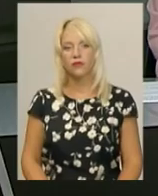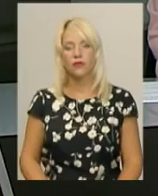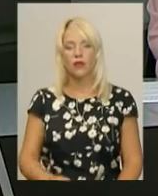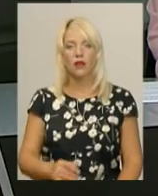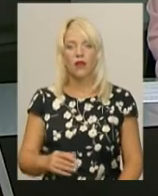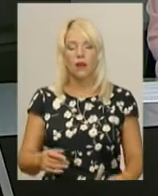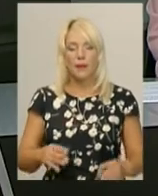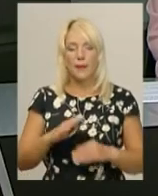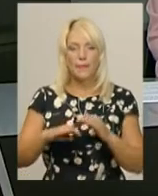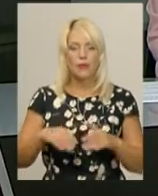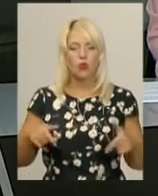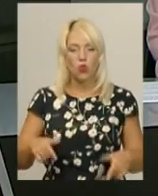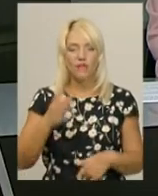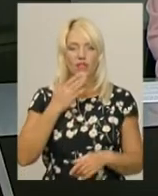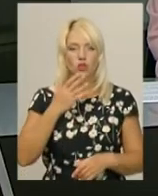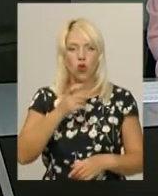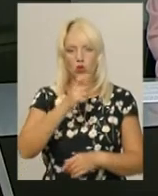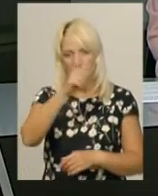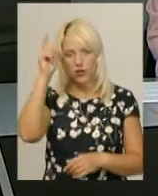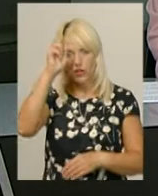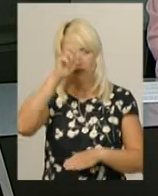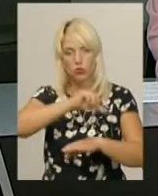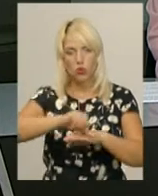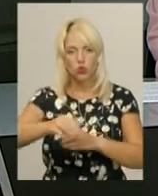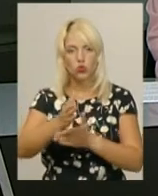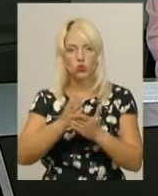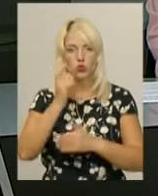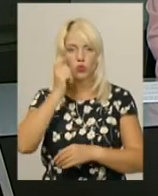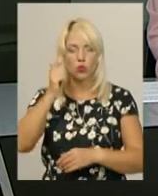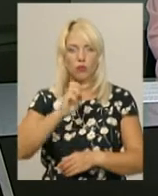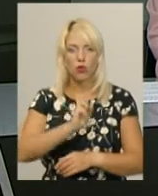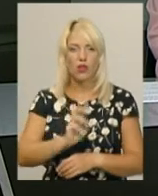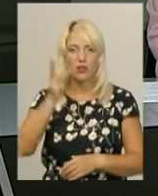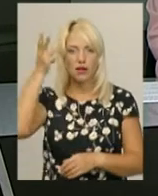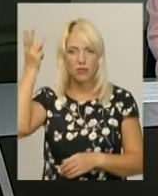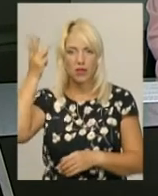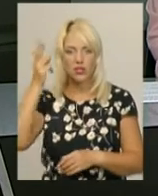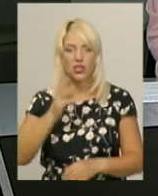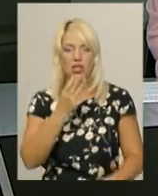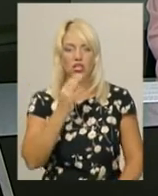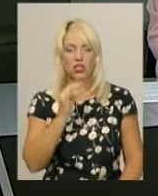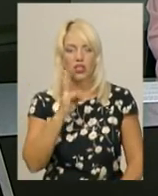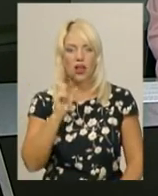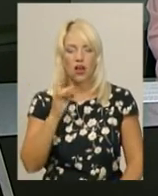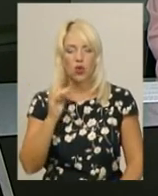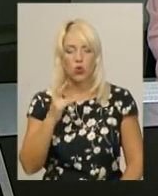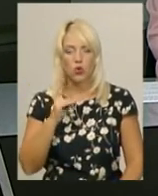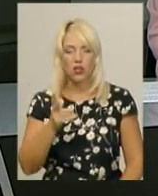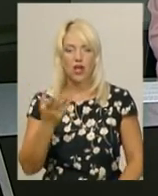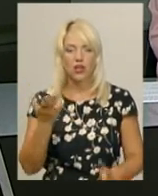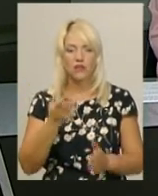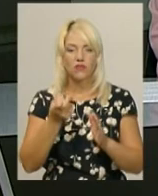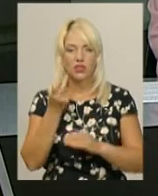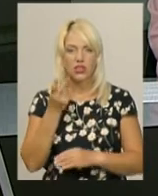Підполковник Національної академії Державної прикордонної служби України імені Богдана Хмельницького Віктор Шенкарук, який в 2014